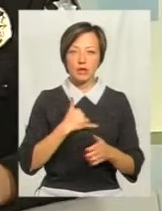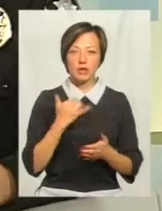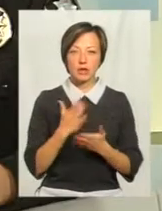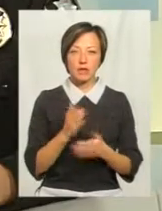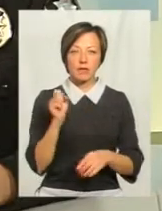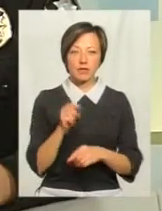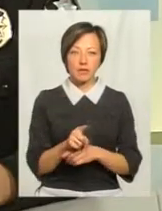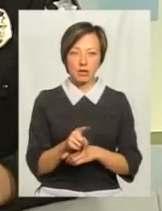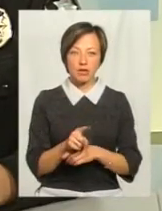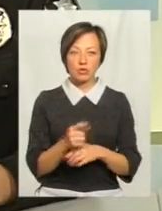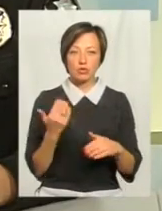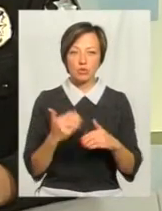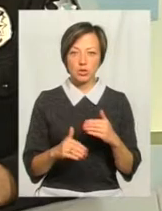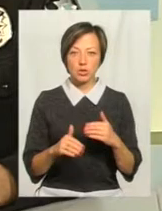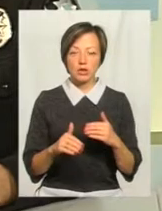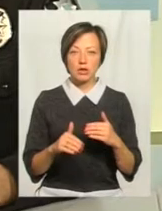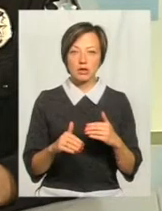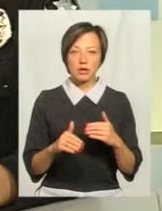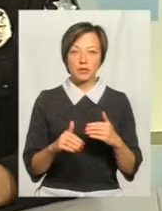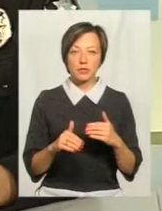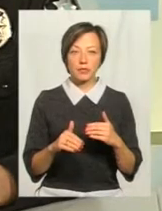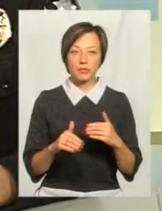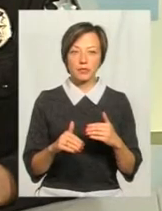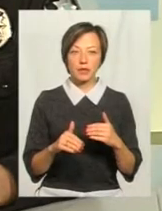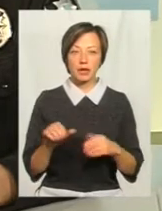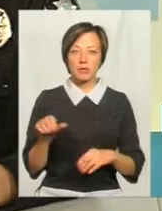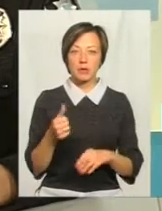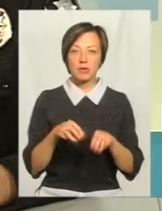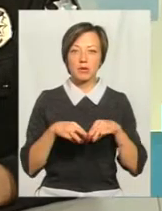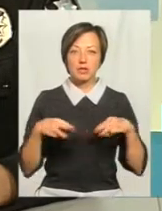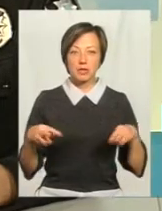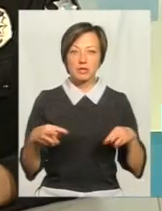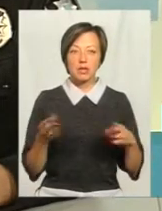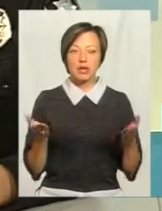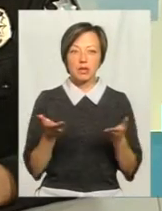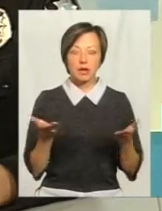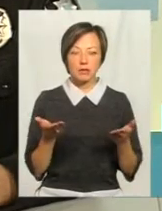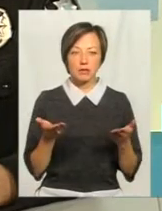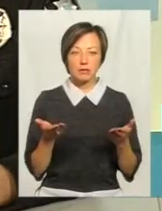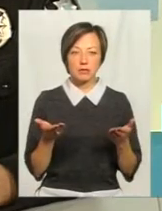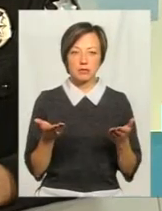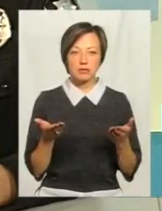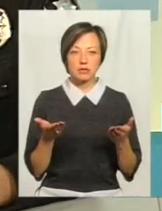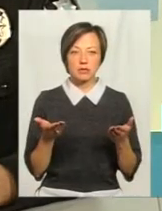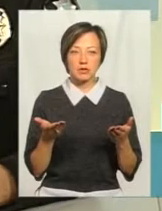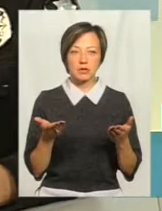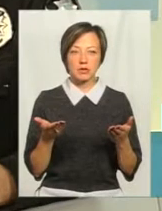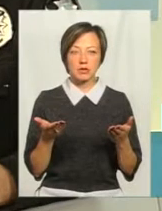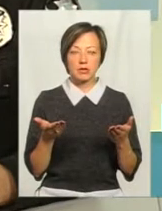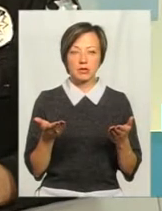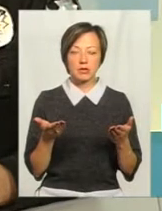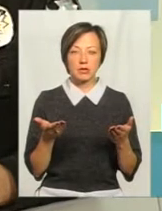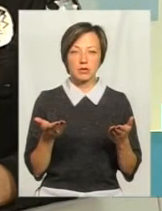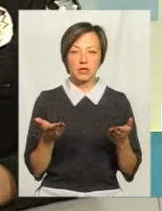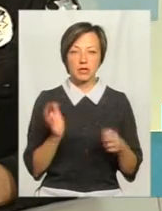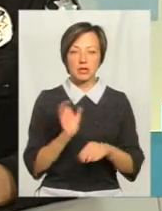вказівка вже прем'єр-міністра, який Грозьмана Володимира Борисовича,